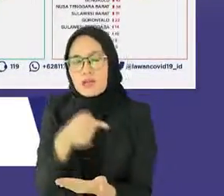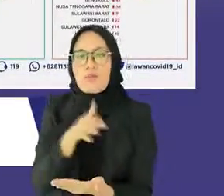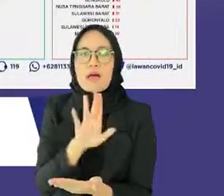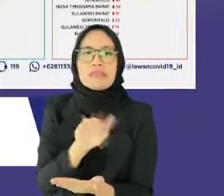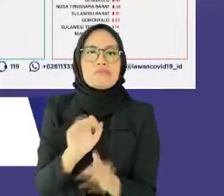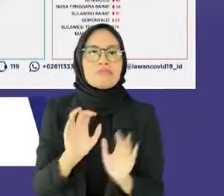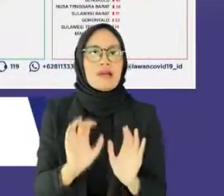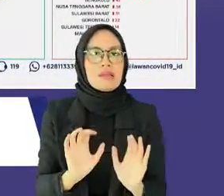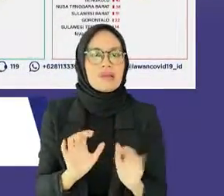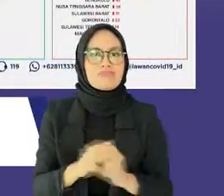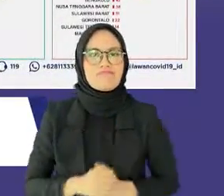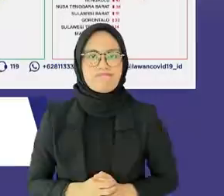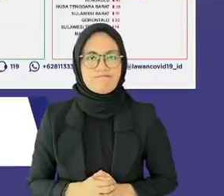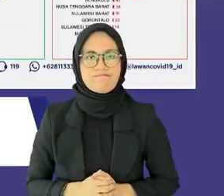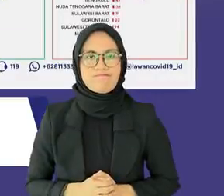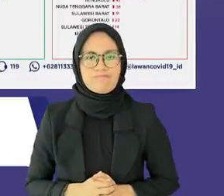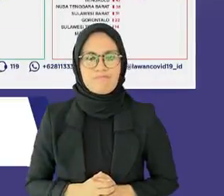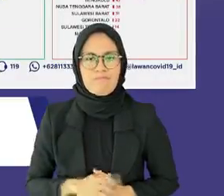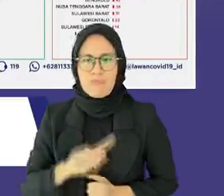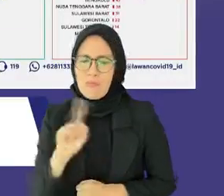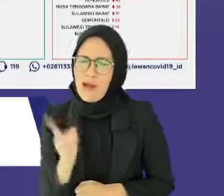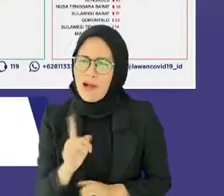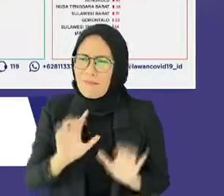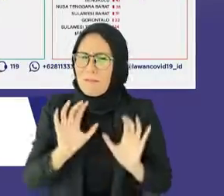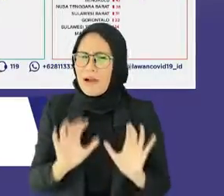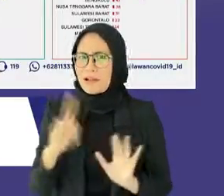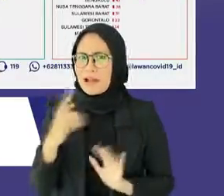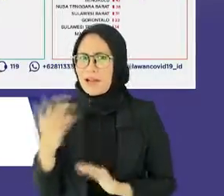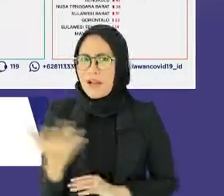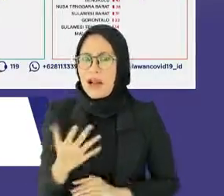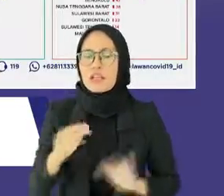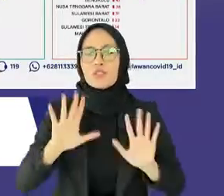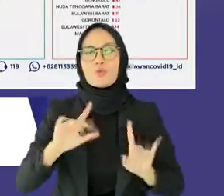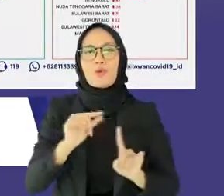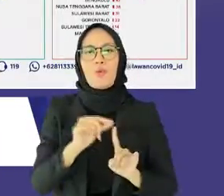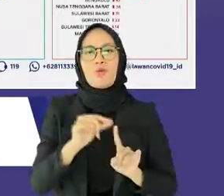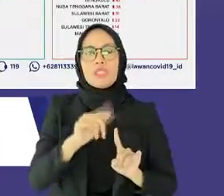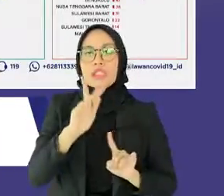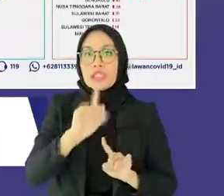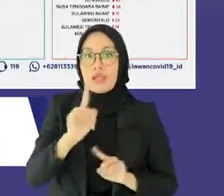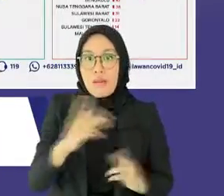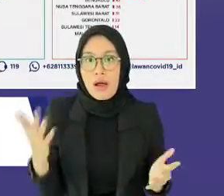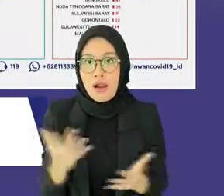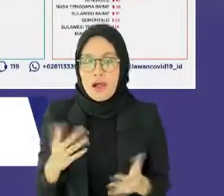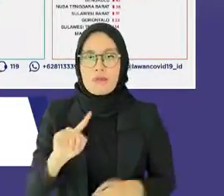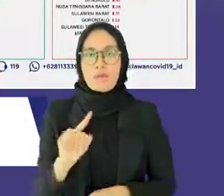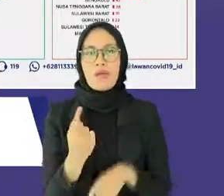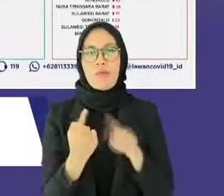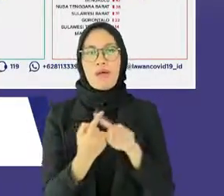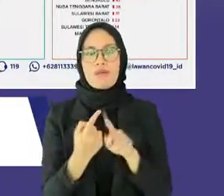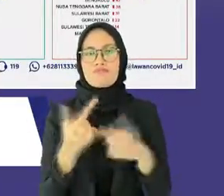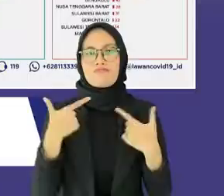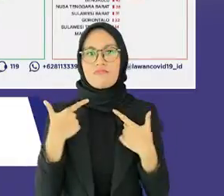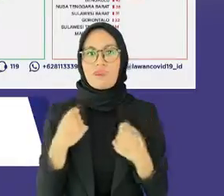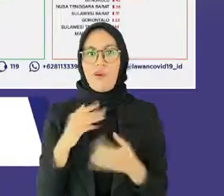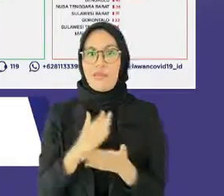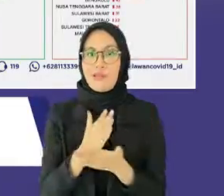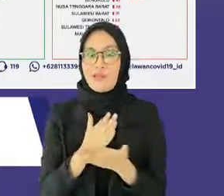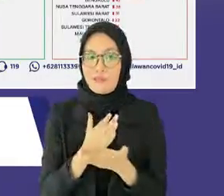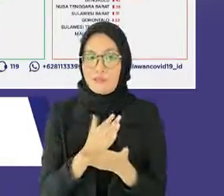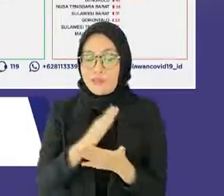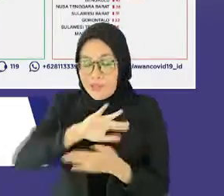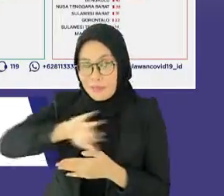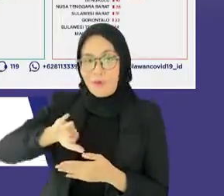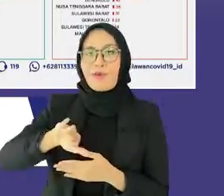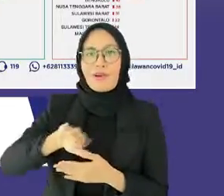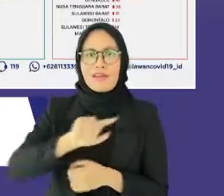kematian nasional disumbangkan dari 10 provinsi dengan jumlah kasus meninggal tertinggi, yaitu Jawa Timur dengan